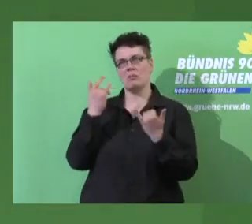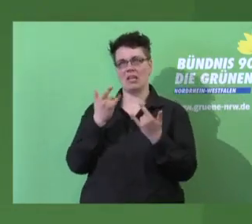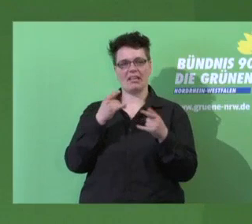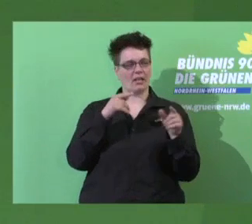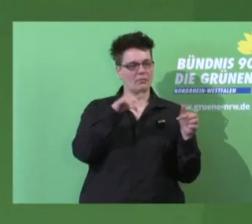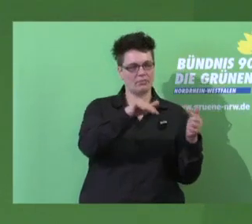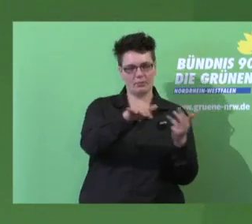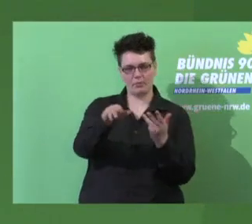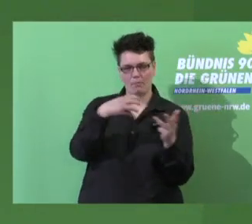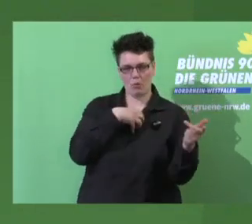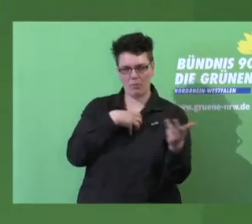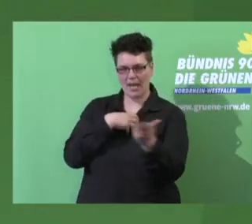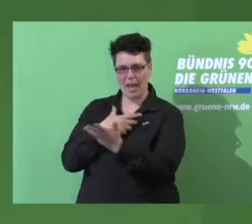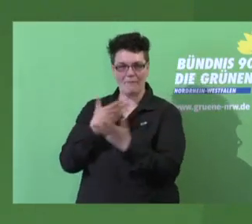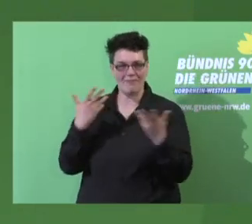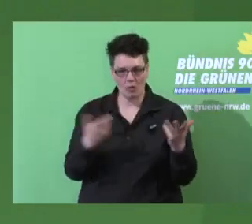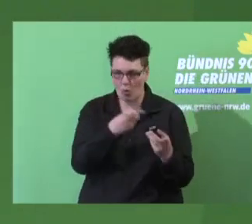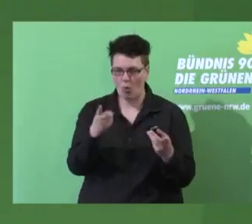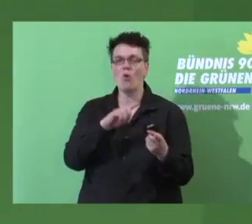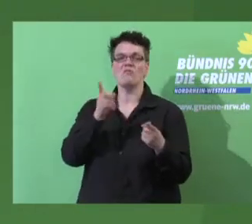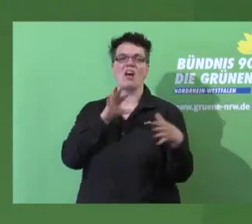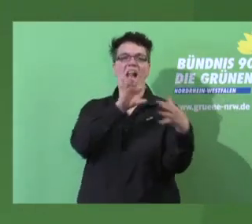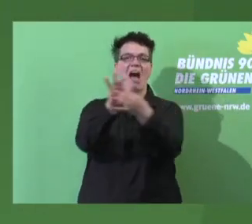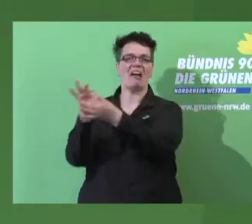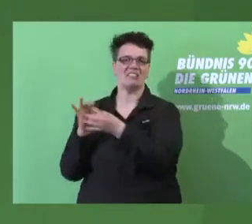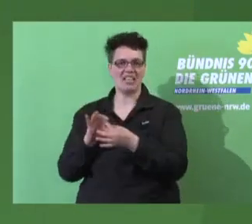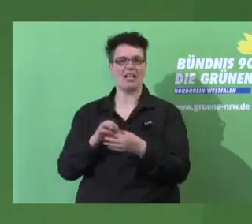Und deshalb sagt Ja zu einem NRW-Takt und schreibt das auch.